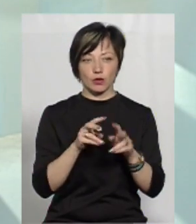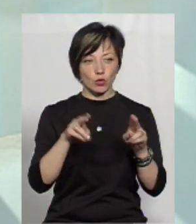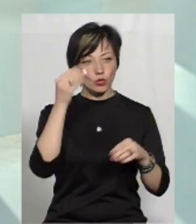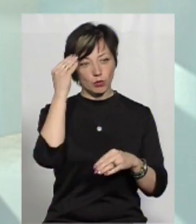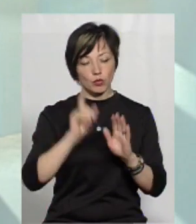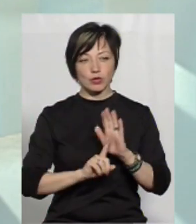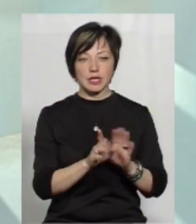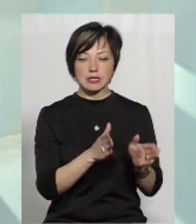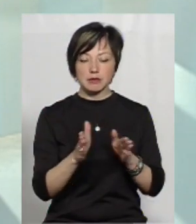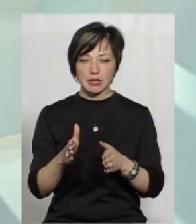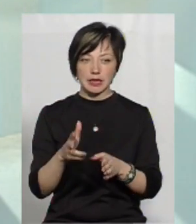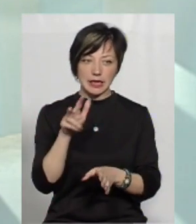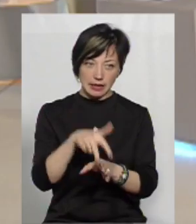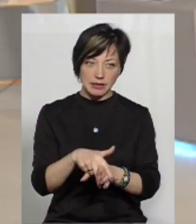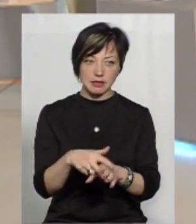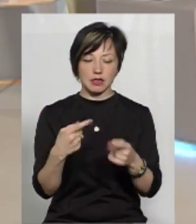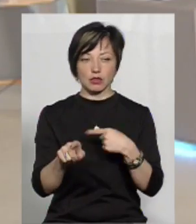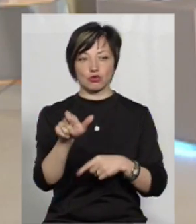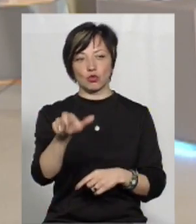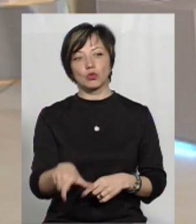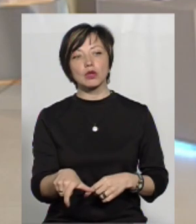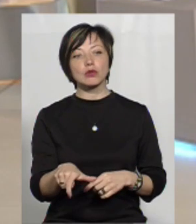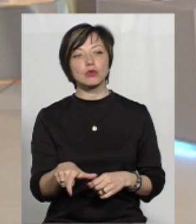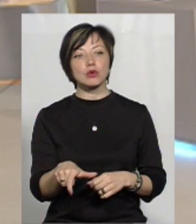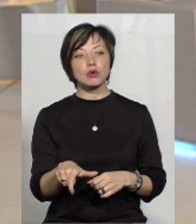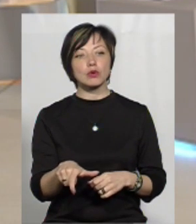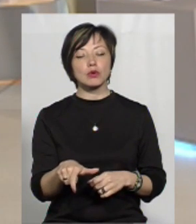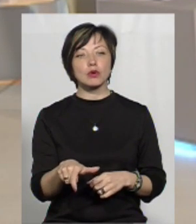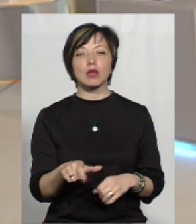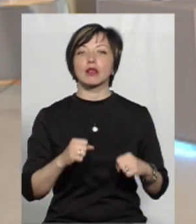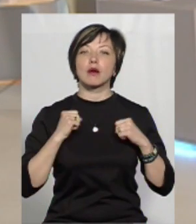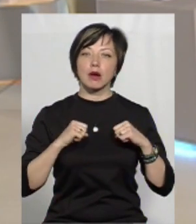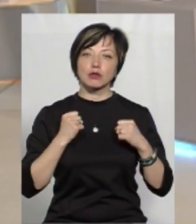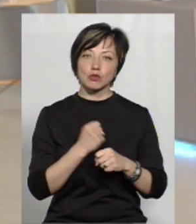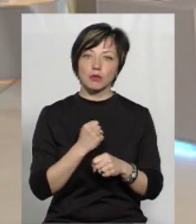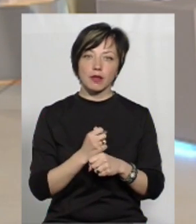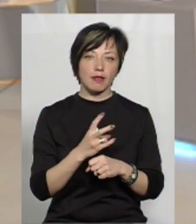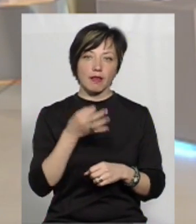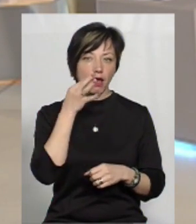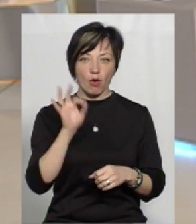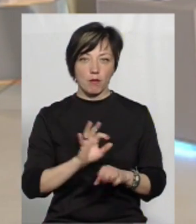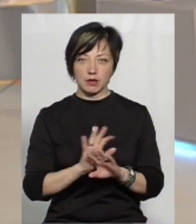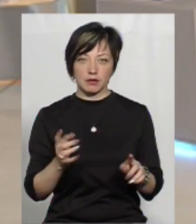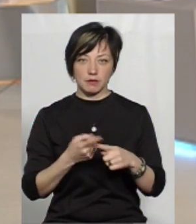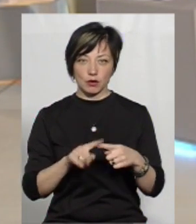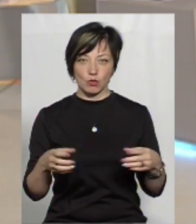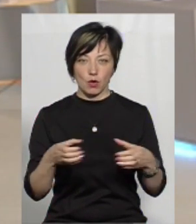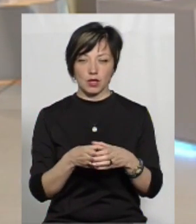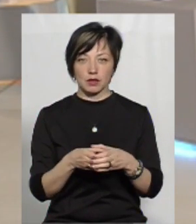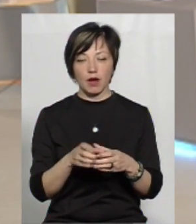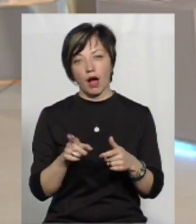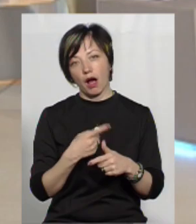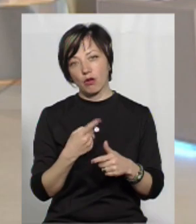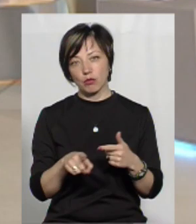і починає систематичний тиск на іншу людину, намагаючись зробити її некомпетентною в даному колективі